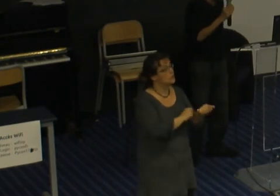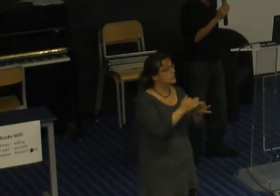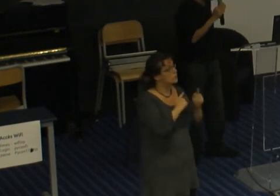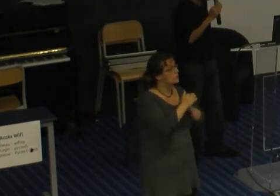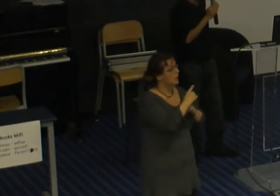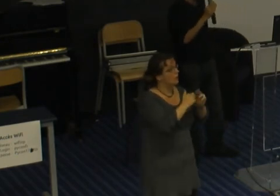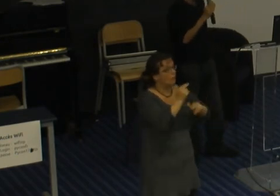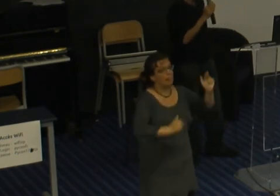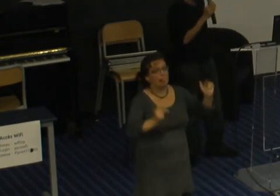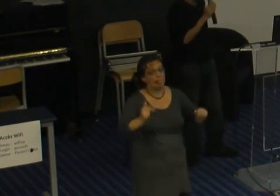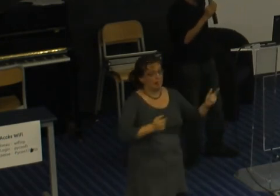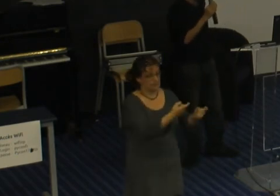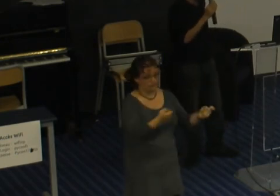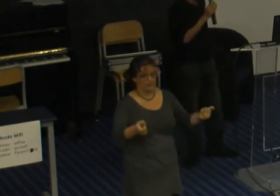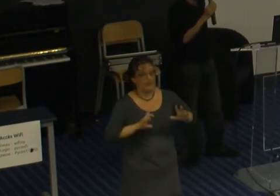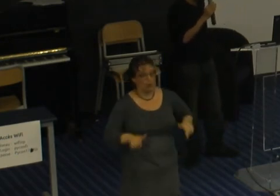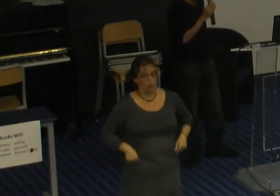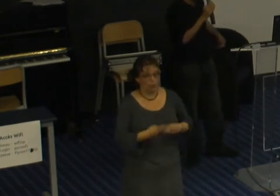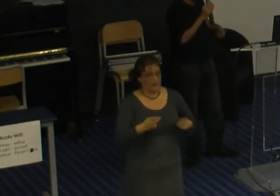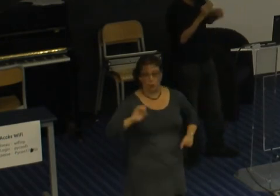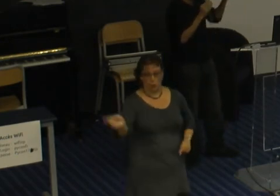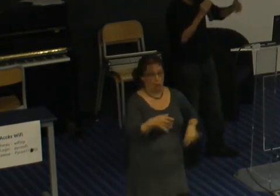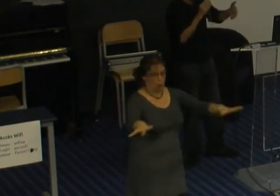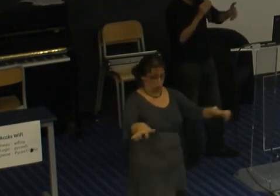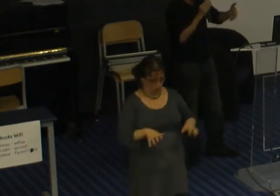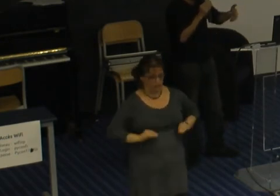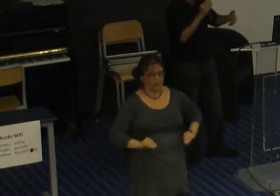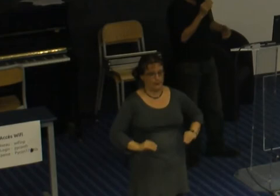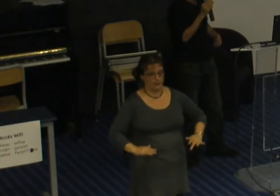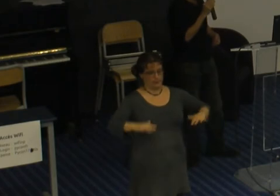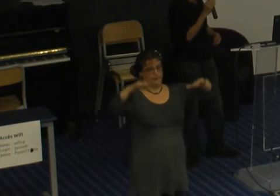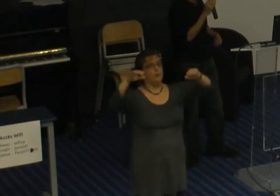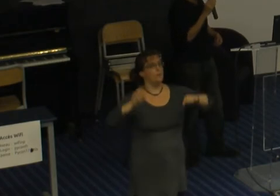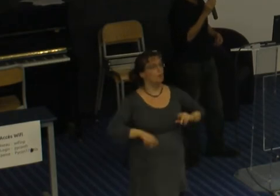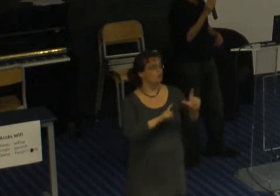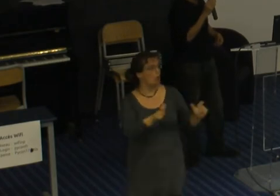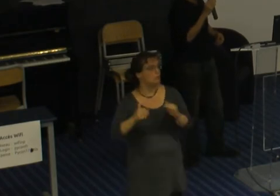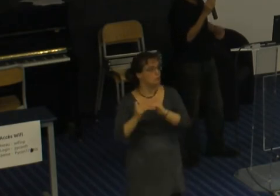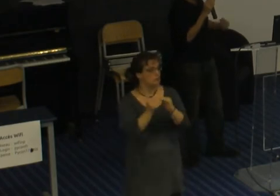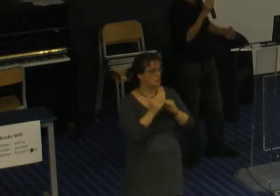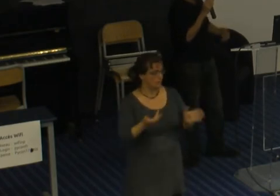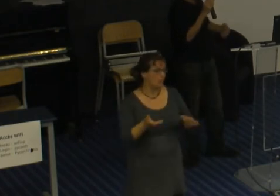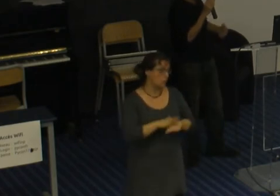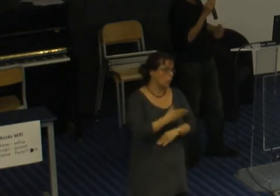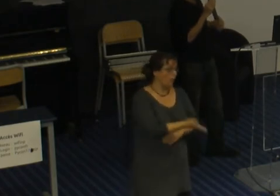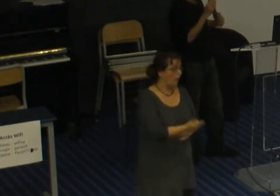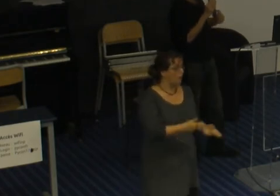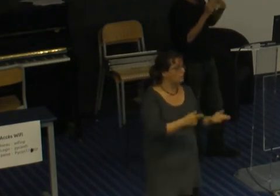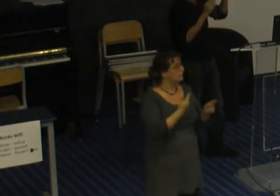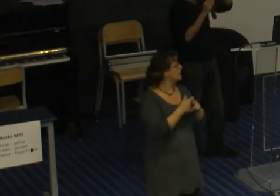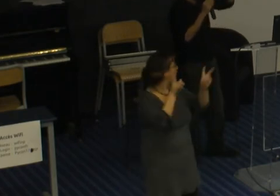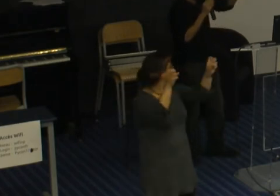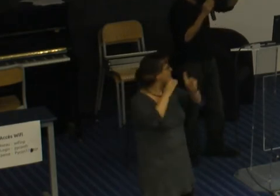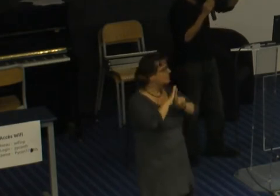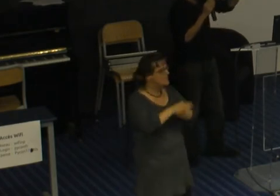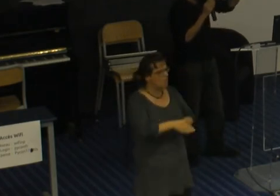donc il faut le voir différemment et le but c'est vraiment d'amorcer cette pompe du cercle vertueux c'est de se dire si on permet à des gens d'accéder